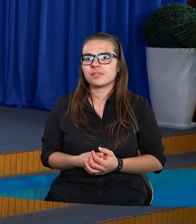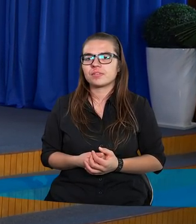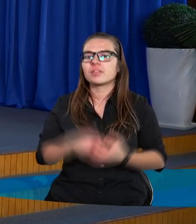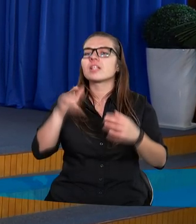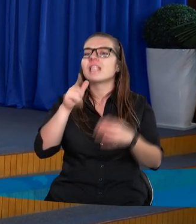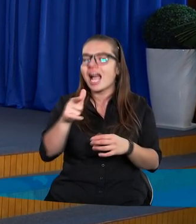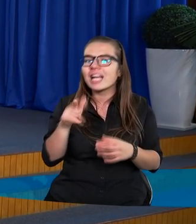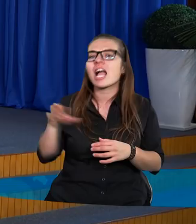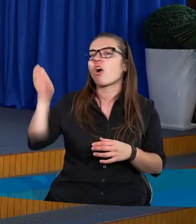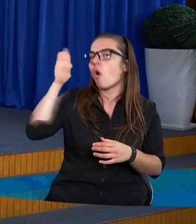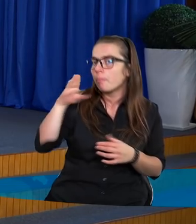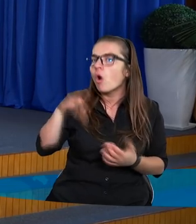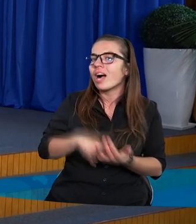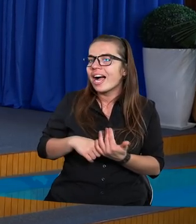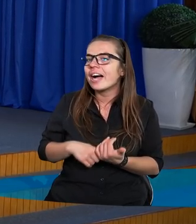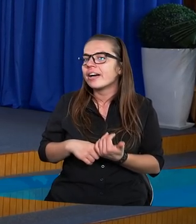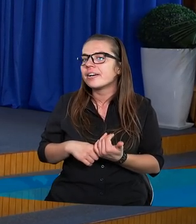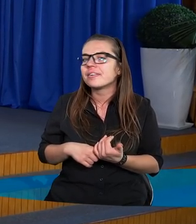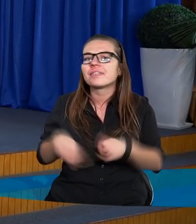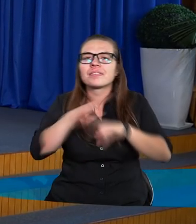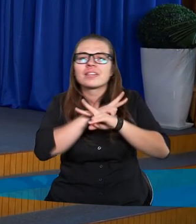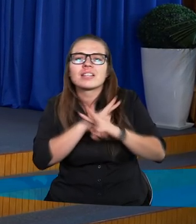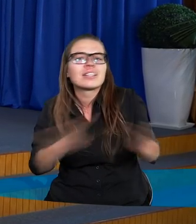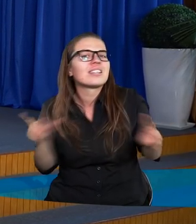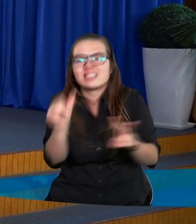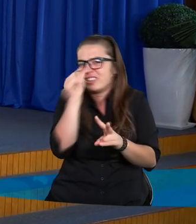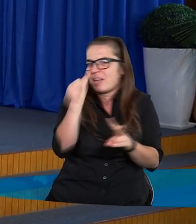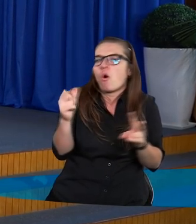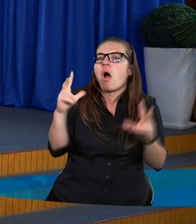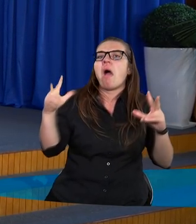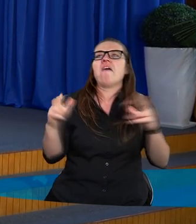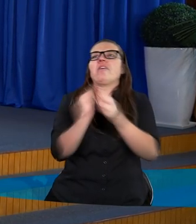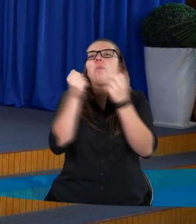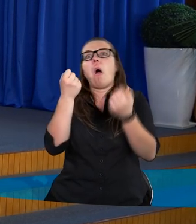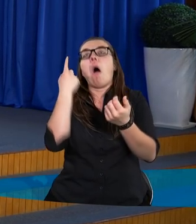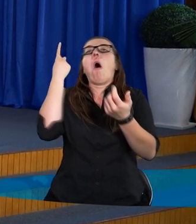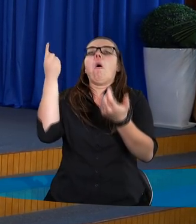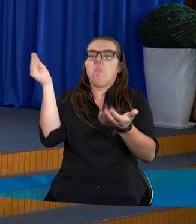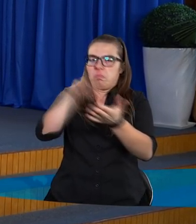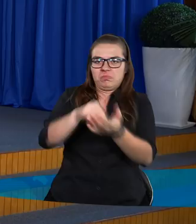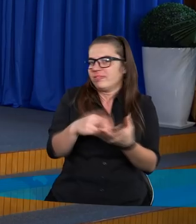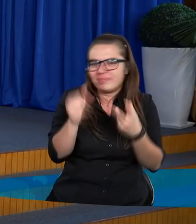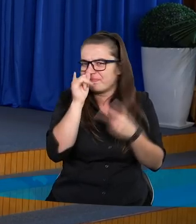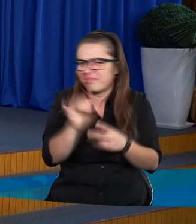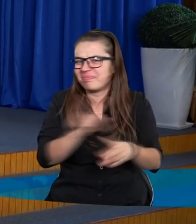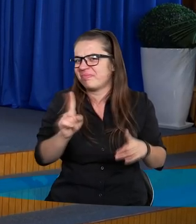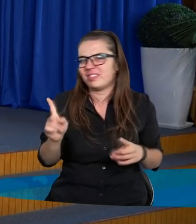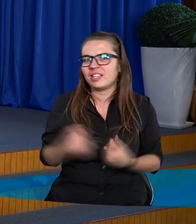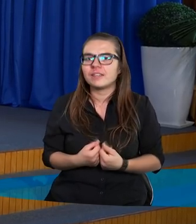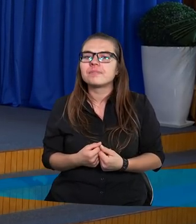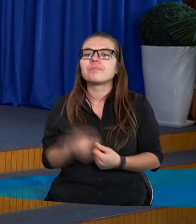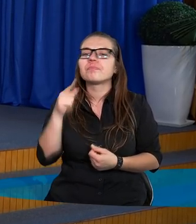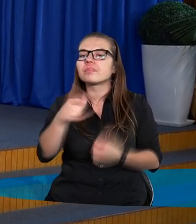Takiego Boga nikt nie jest w stanie wymyślić. W różnych religiach, kulturach ludzie